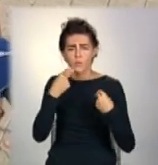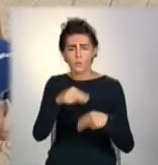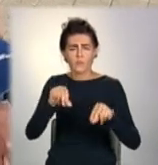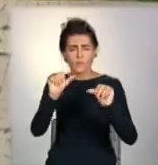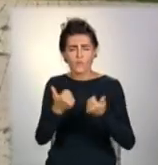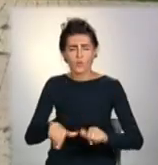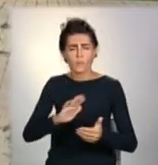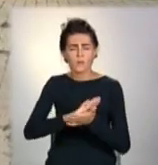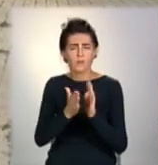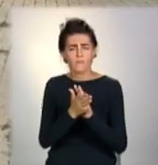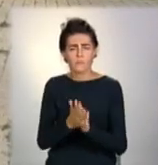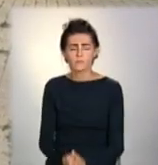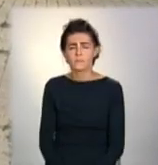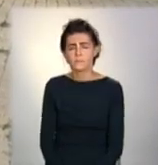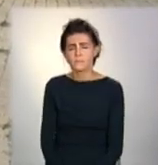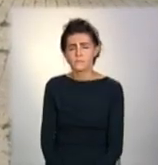договір.